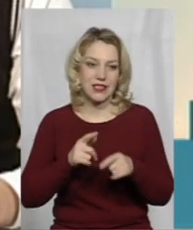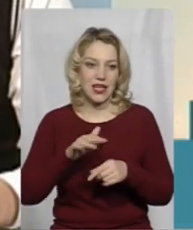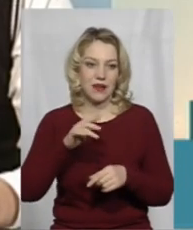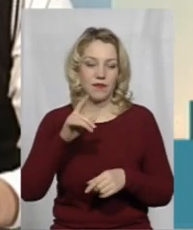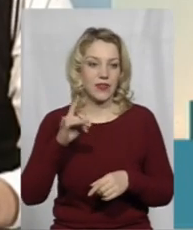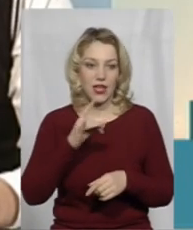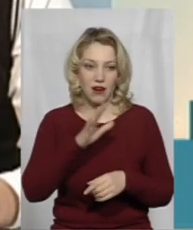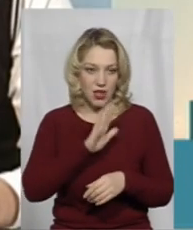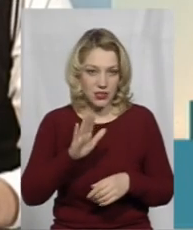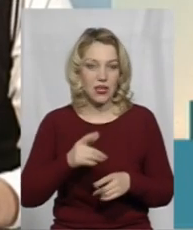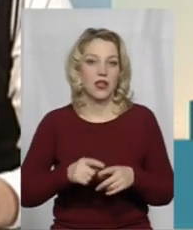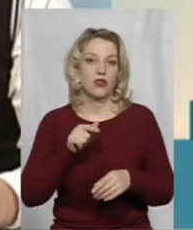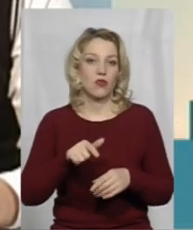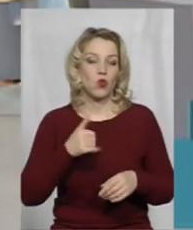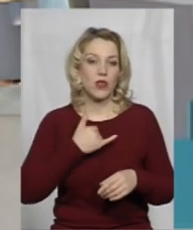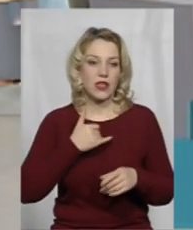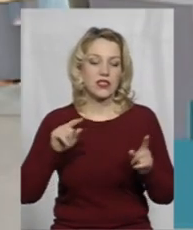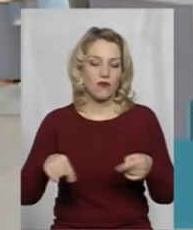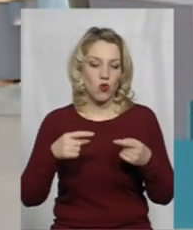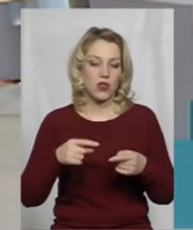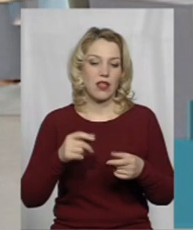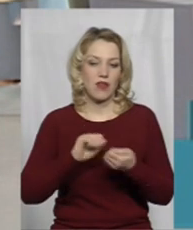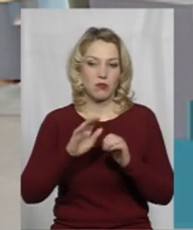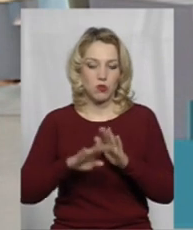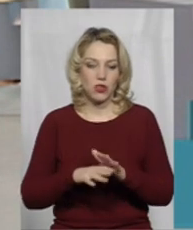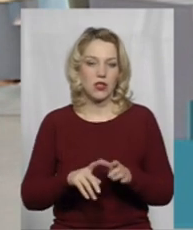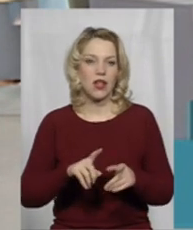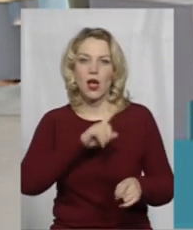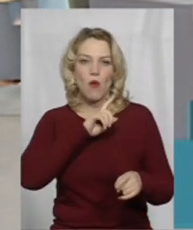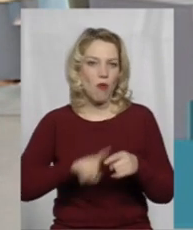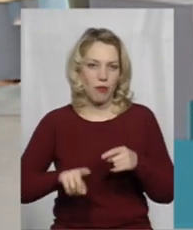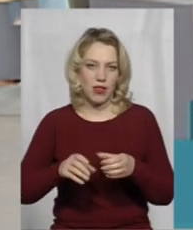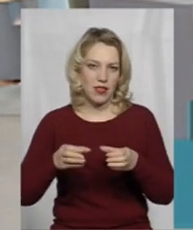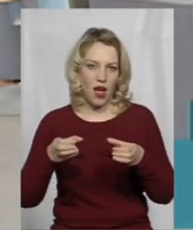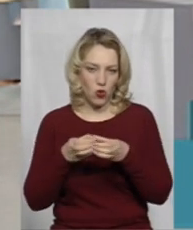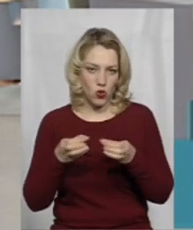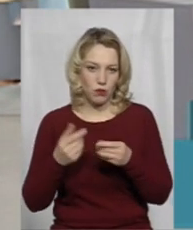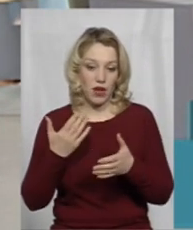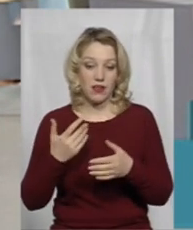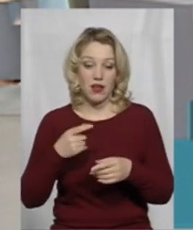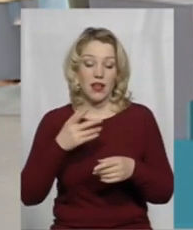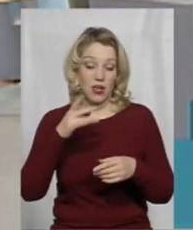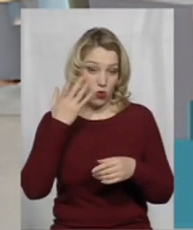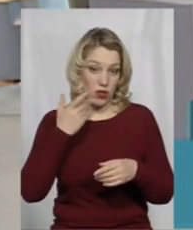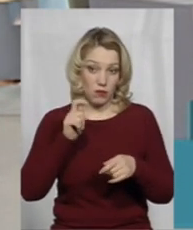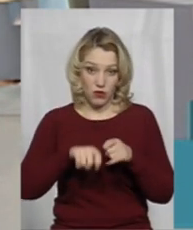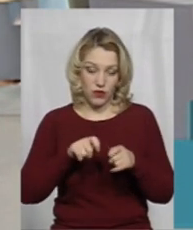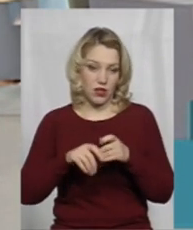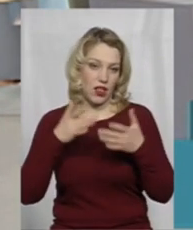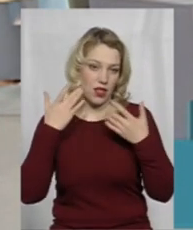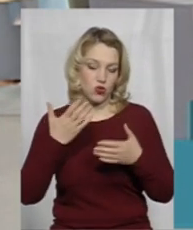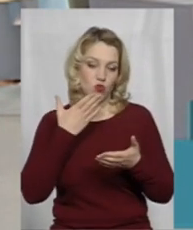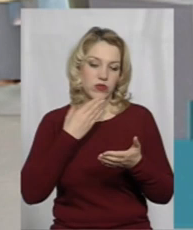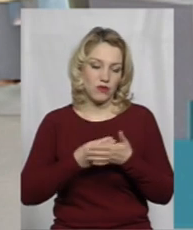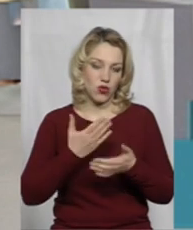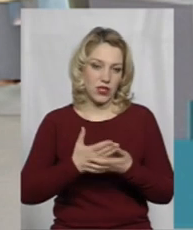раз. От в Кам'янце-Подільську в нас створена мобільна група при цих перевірках. І вже набагато легше приходить перевірка, вже в нас є свій